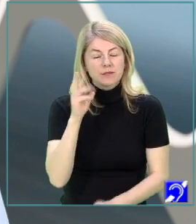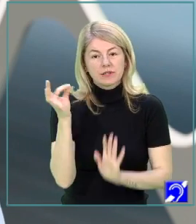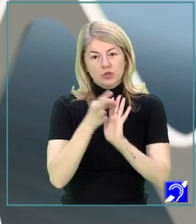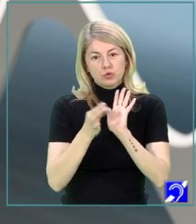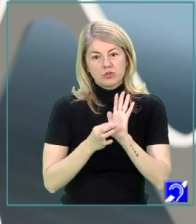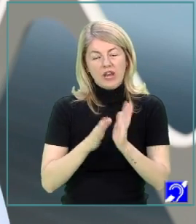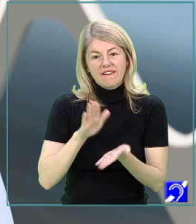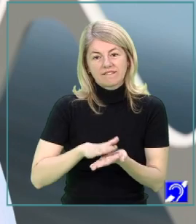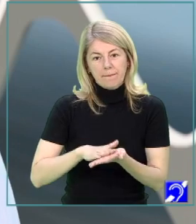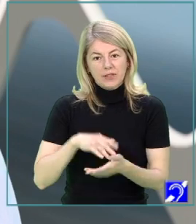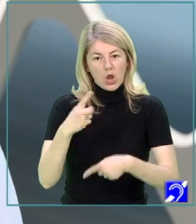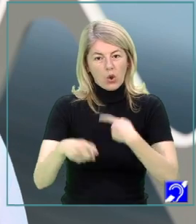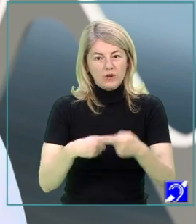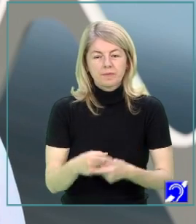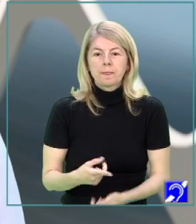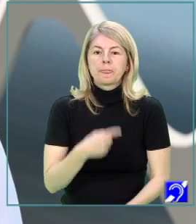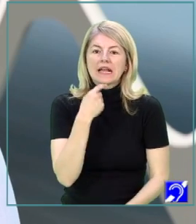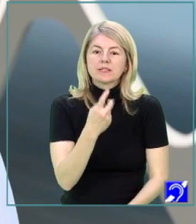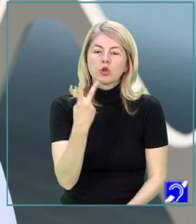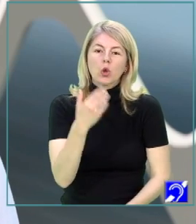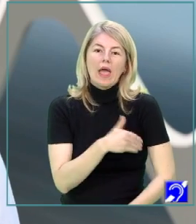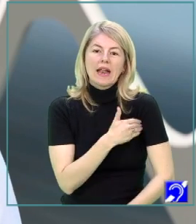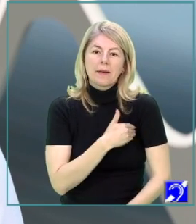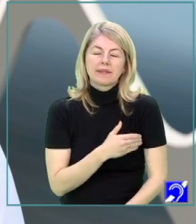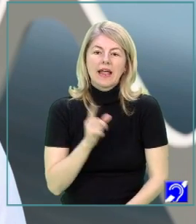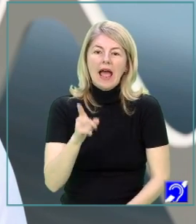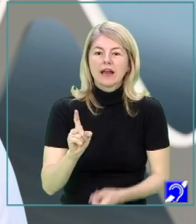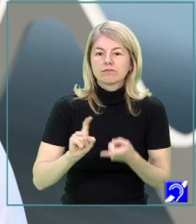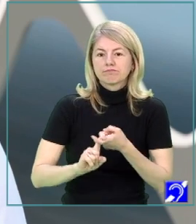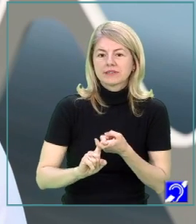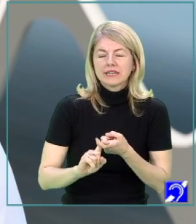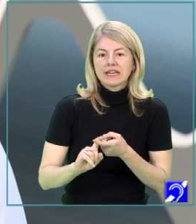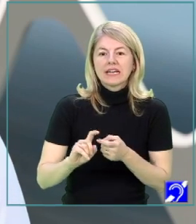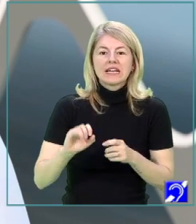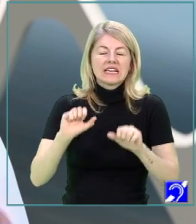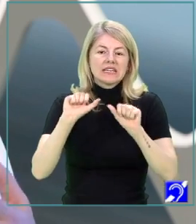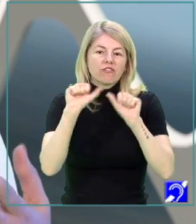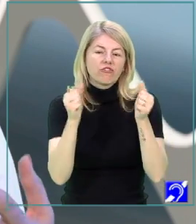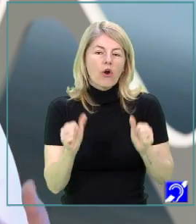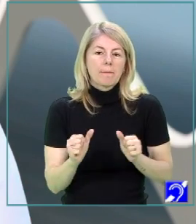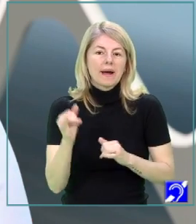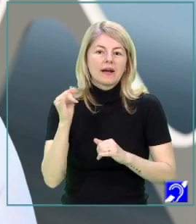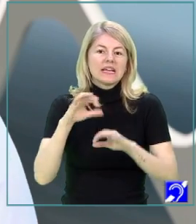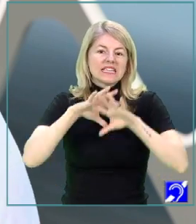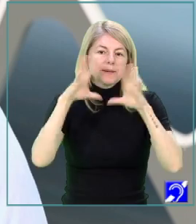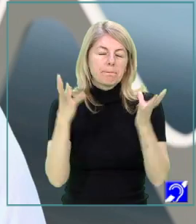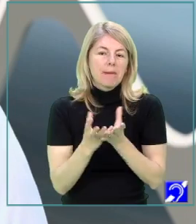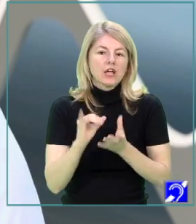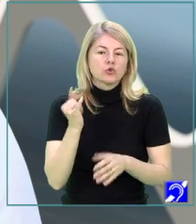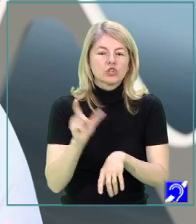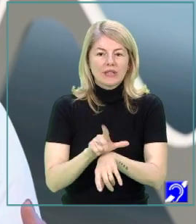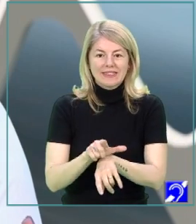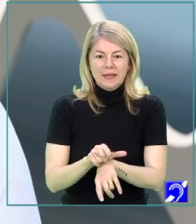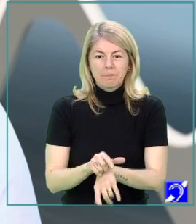logică a faptelor, să precizați două elemente ale contextului spațiotemporal, să aveți un conținut adecva